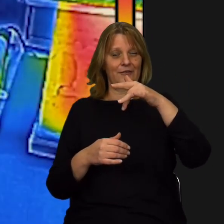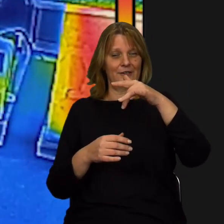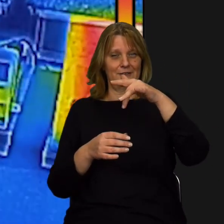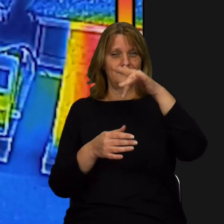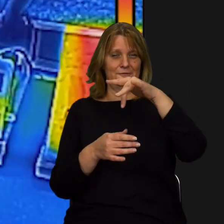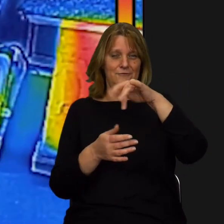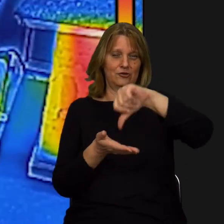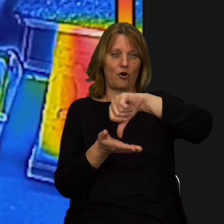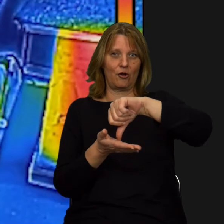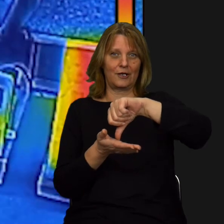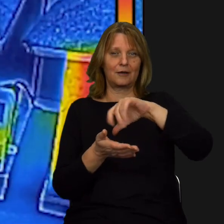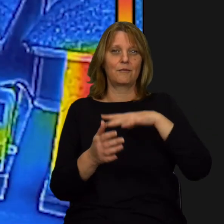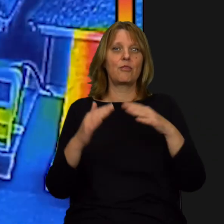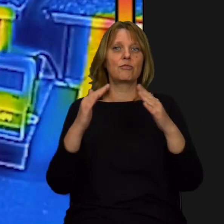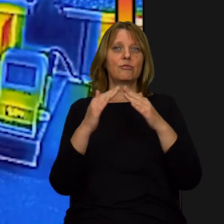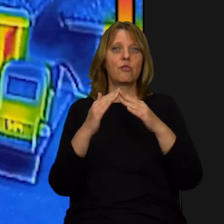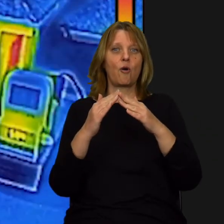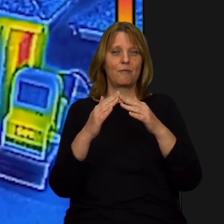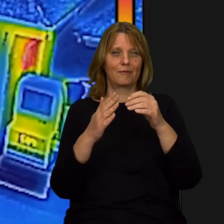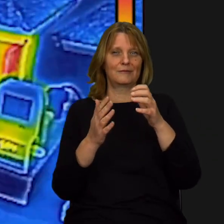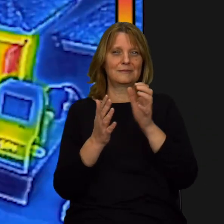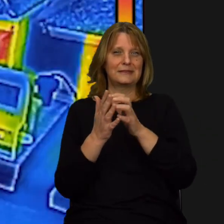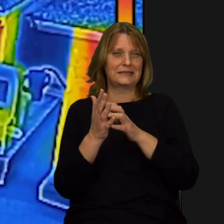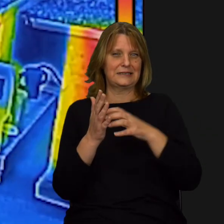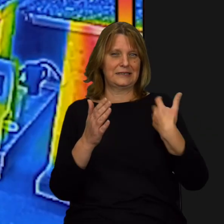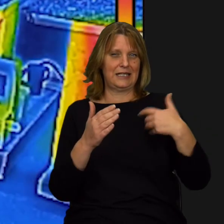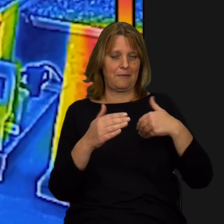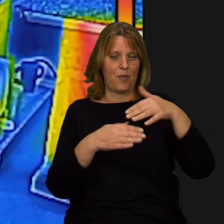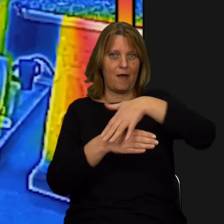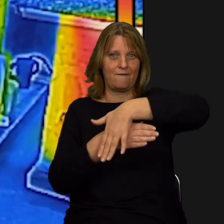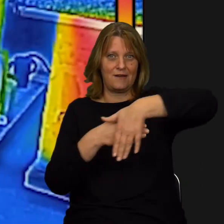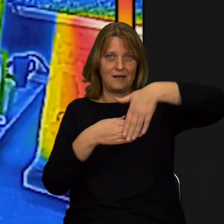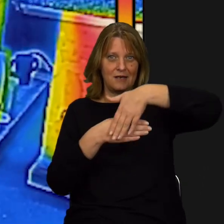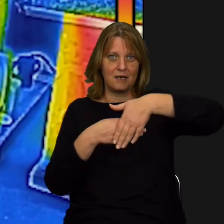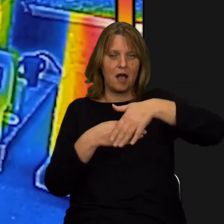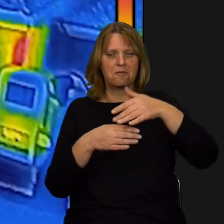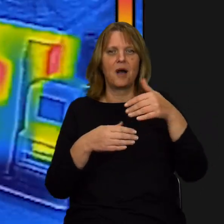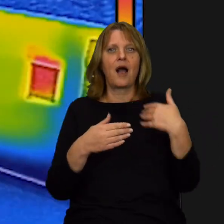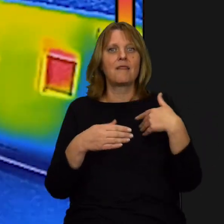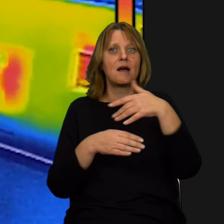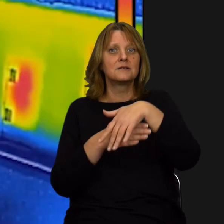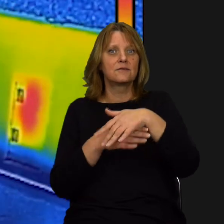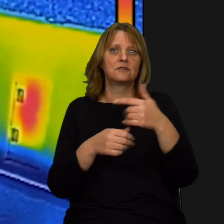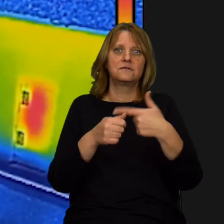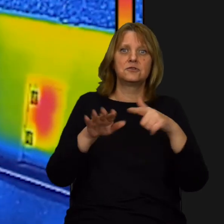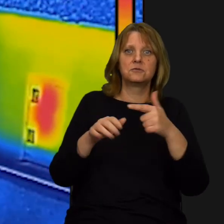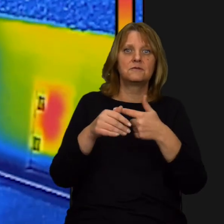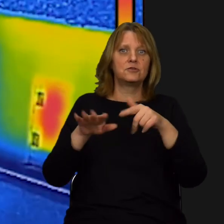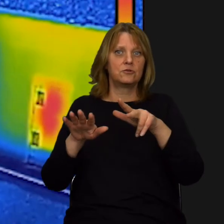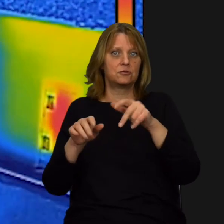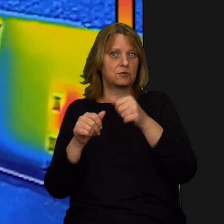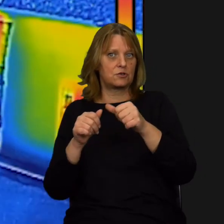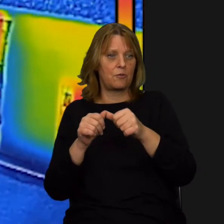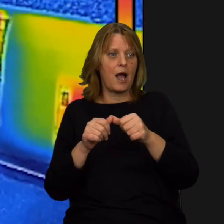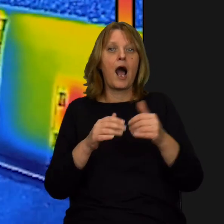domek styropianowy, który na zewnątrz będzie miał jakieś 27-28 stopni. W domku drewnianym jest